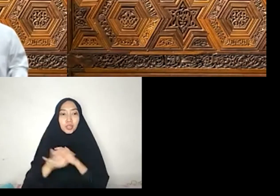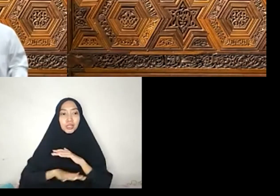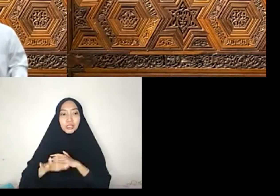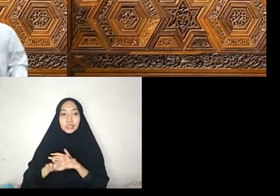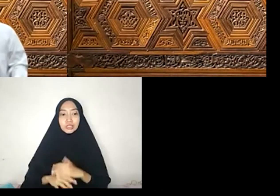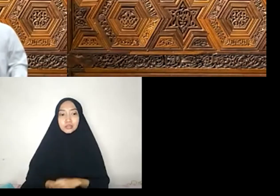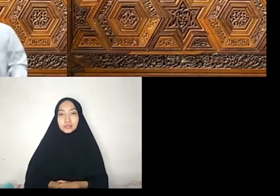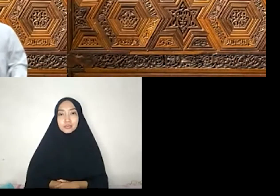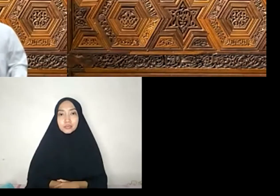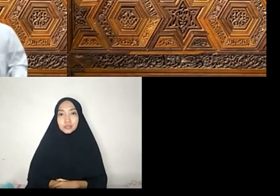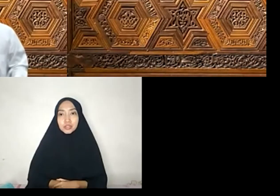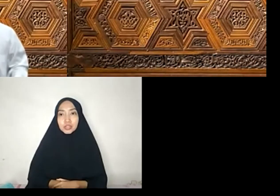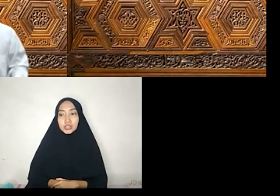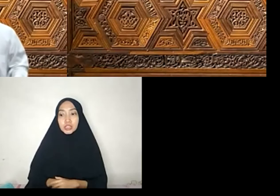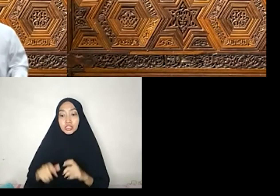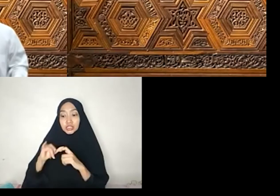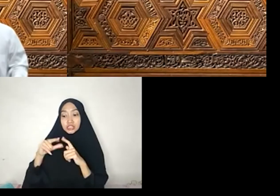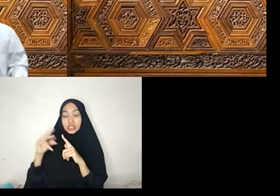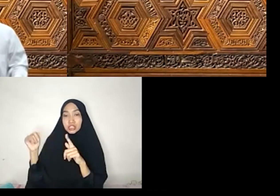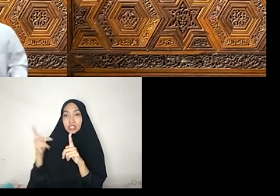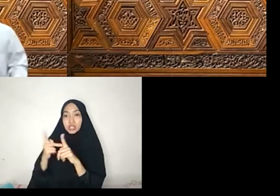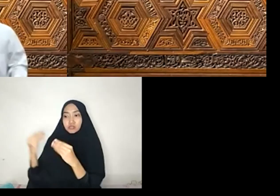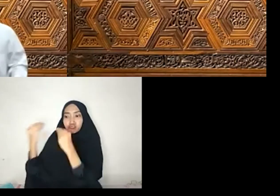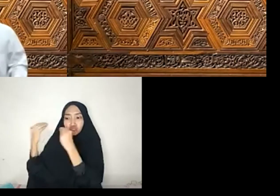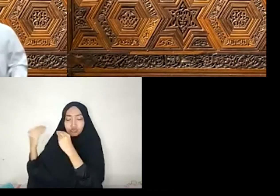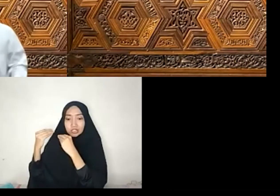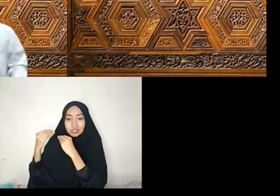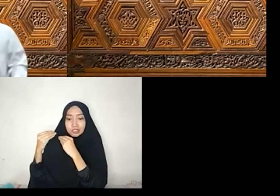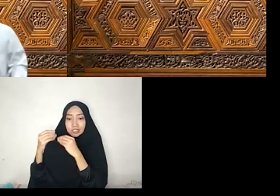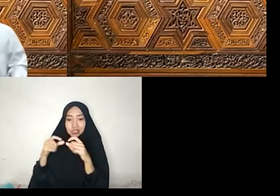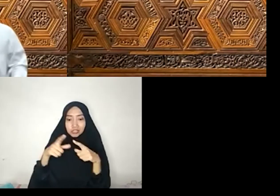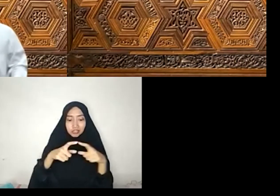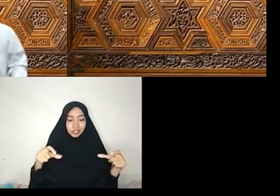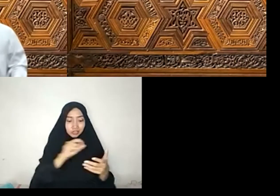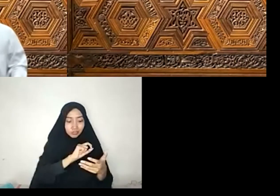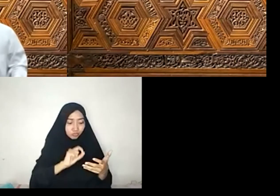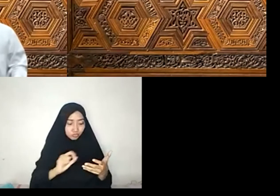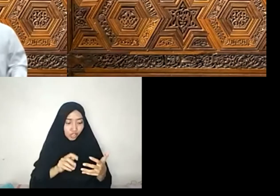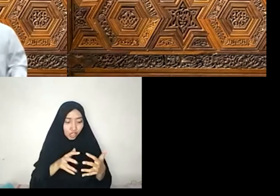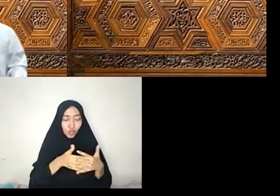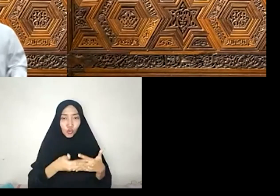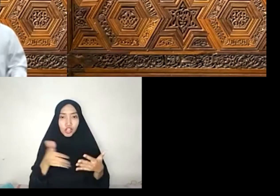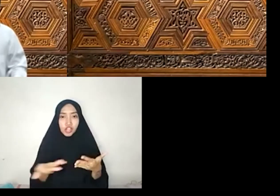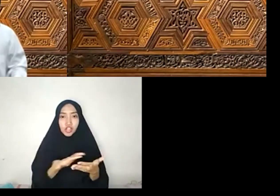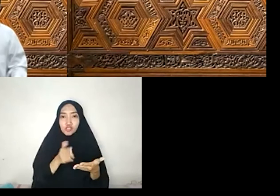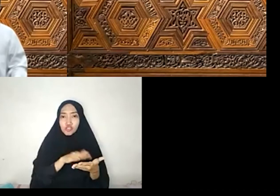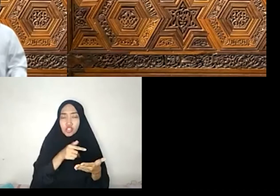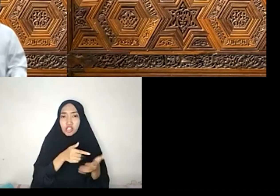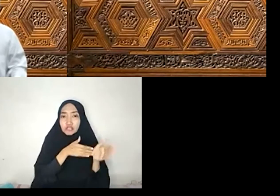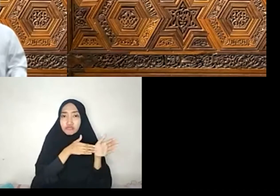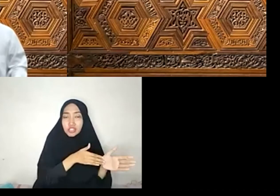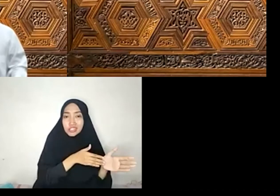syariah Yang tersurat maupun yang tersirat Dalam Al-Quran dan Al-Sunnah Sepenuhnya